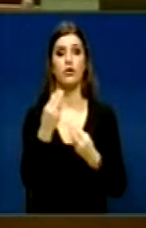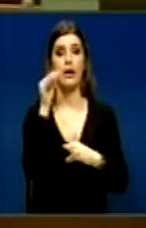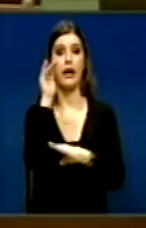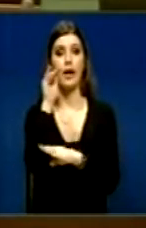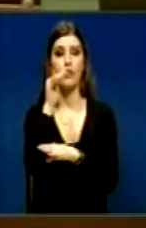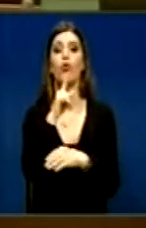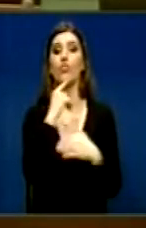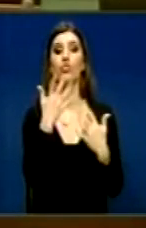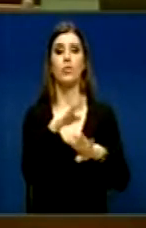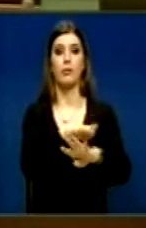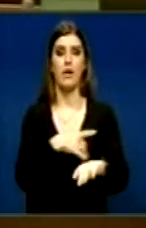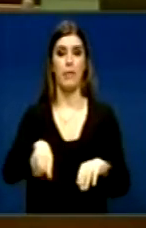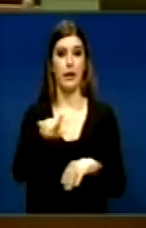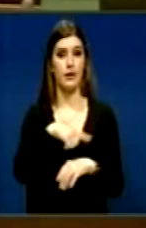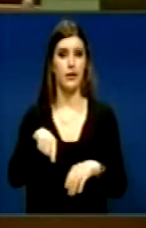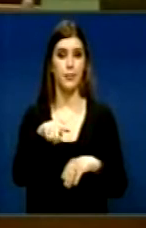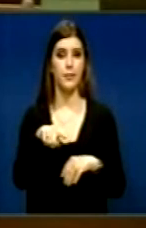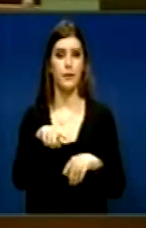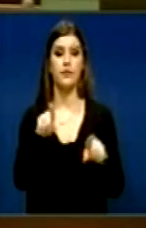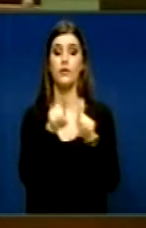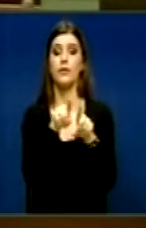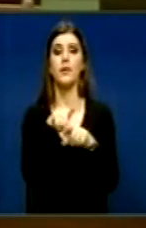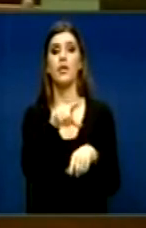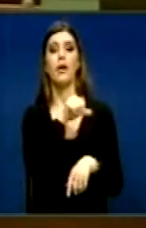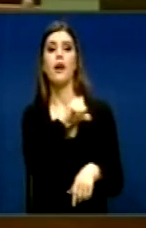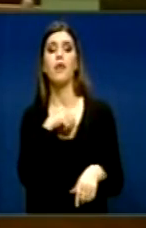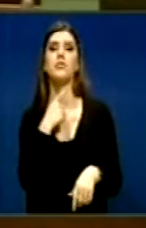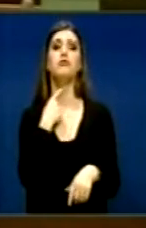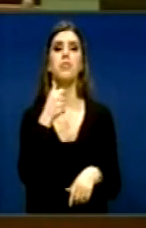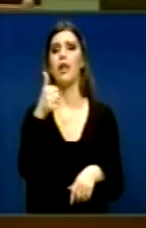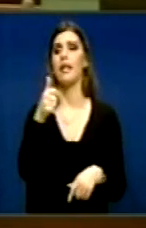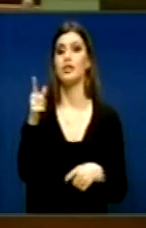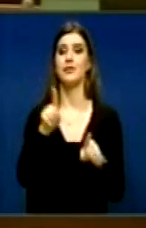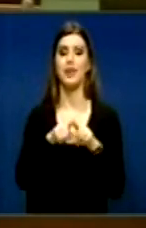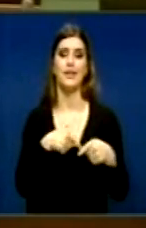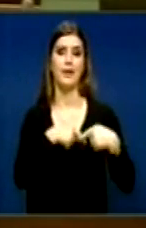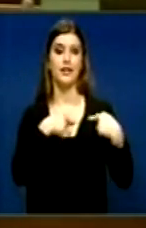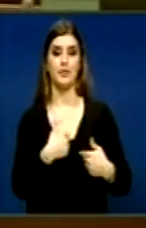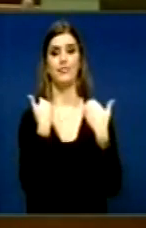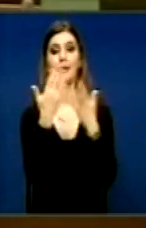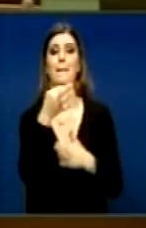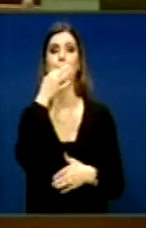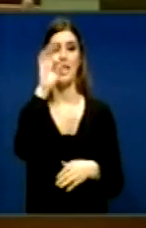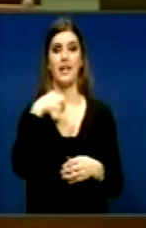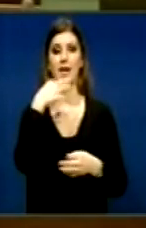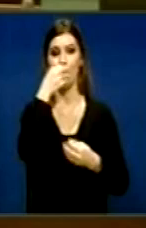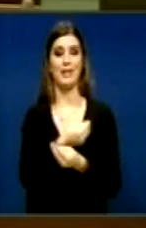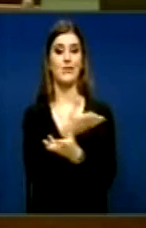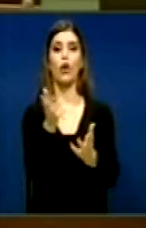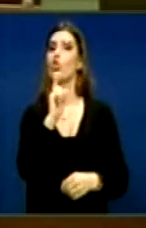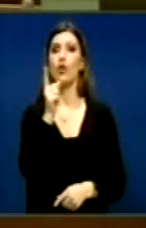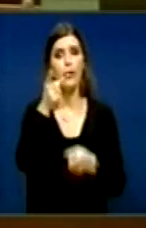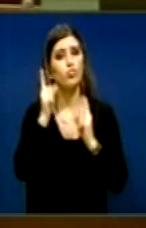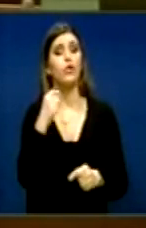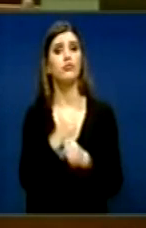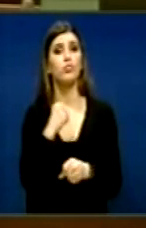përse cilën qështje. Pra nuk është se këtu, ky këriministë në pas ka bërshë shumë i milë o tash po vje për nabonë mirë neve. Kër e ka obligim këtë,